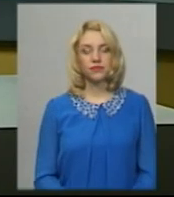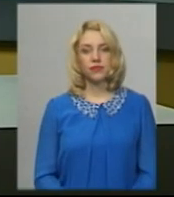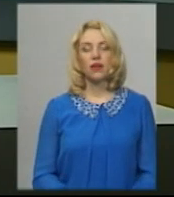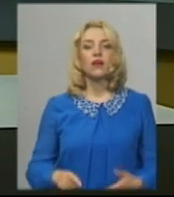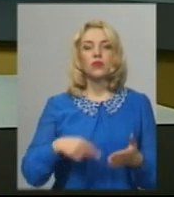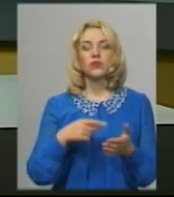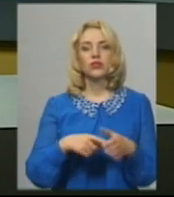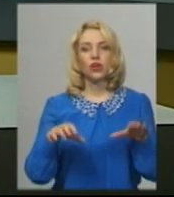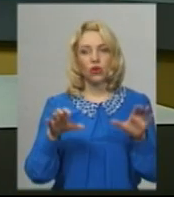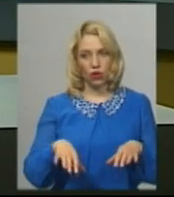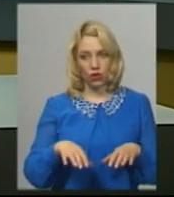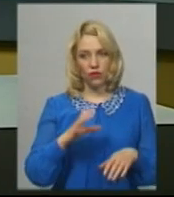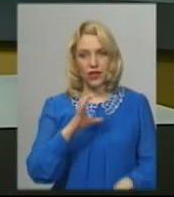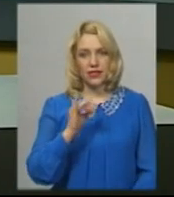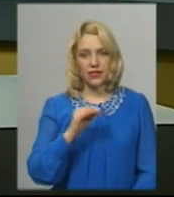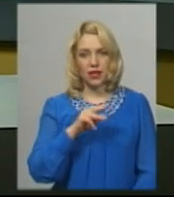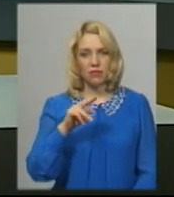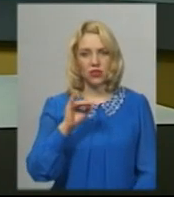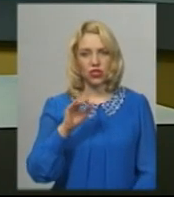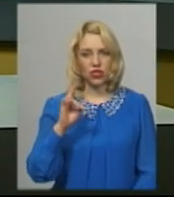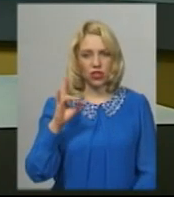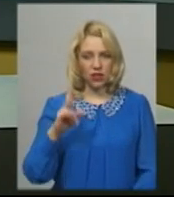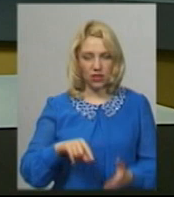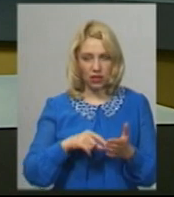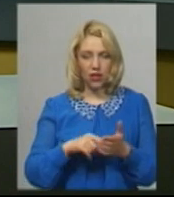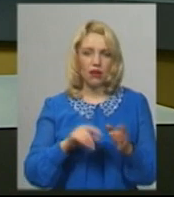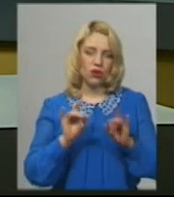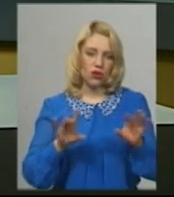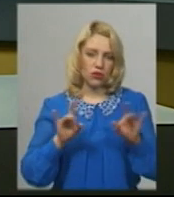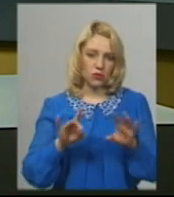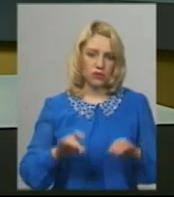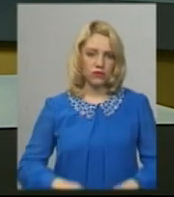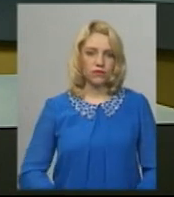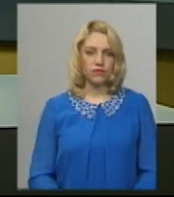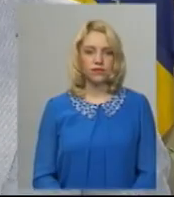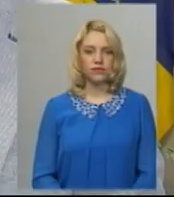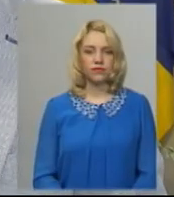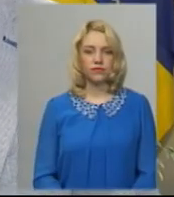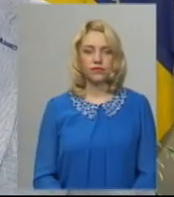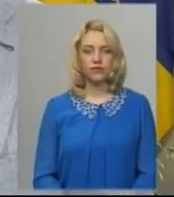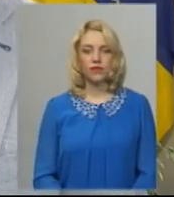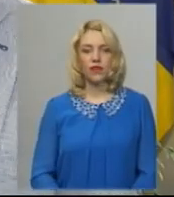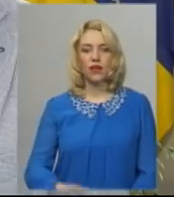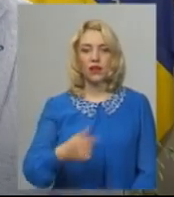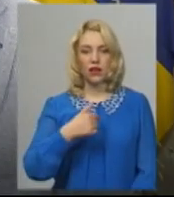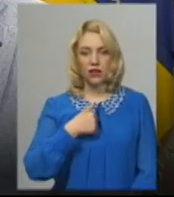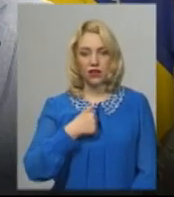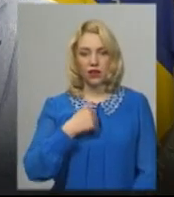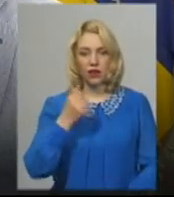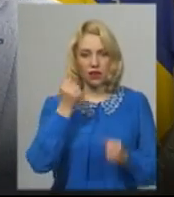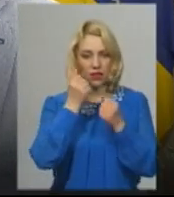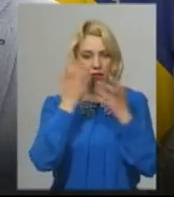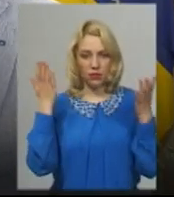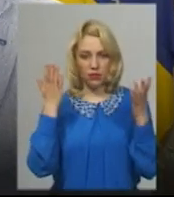Міський голова Хмельницького Олександр Семчишин, кореспонденту Суспільного, сказав наступне. Я вже навіть не пам'ятаю, хто